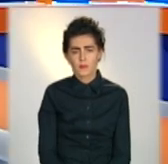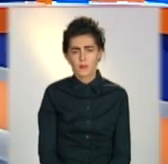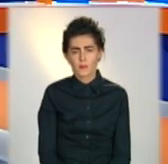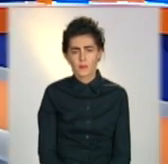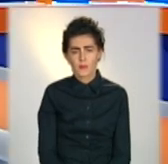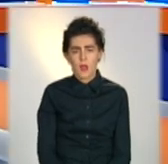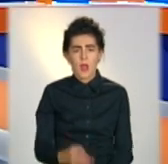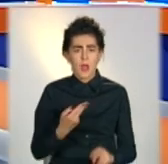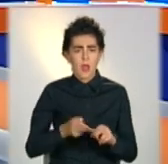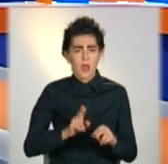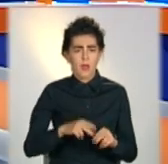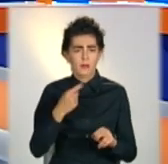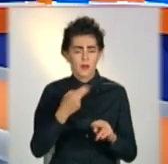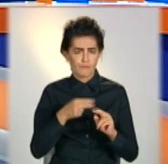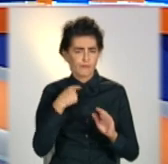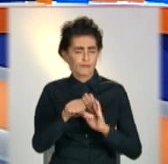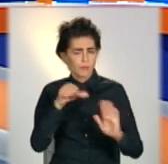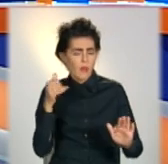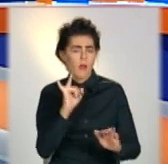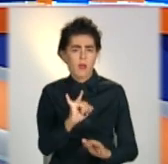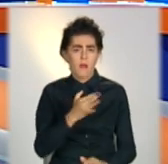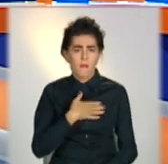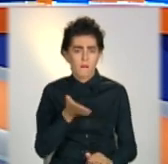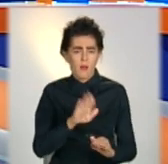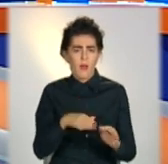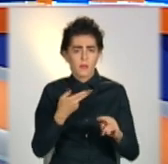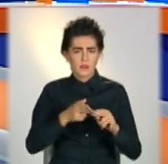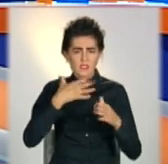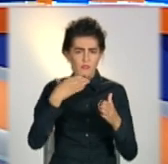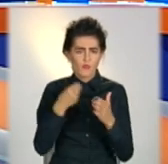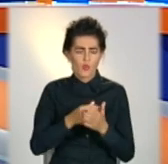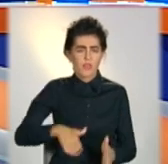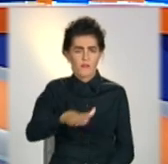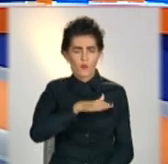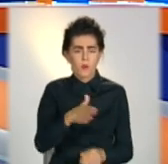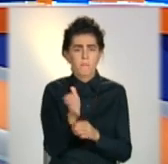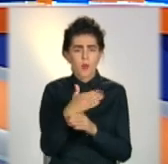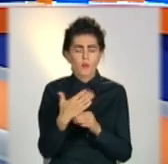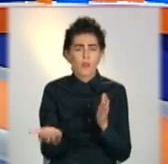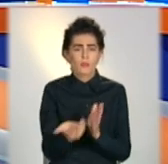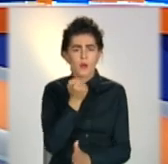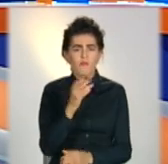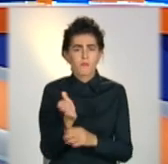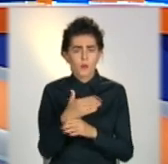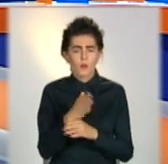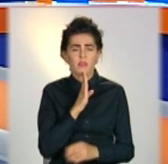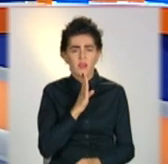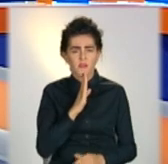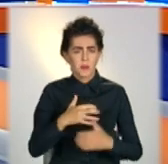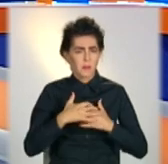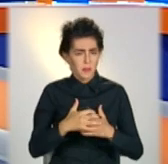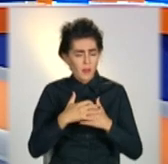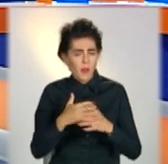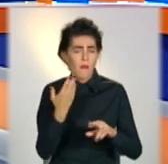Зарізав і сховав труп на власному подвір'ї. В Маріуполі знайшли тіло зниклої вагітної.